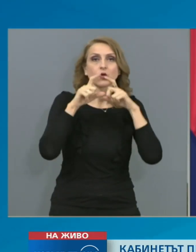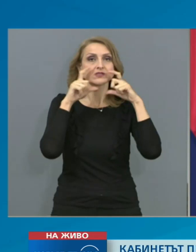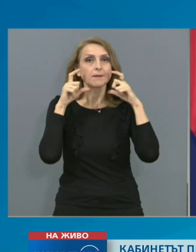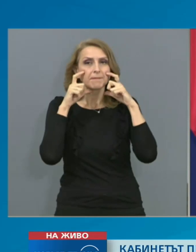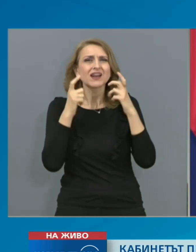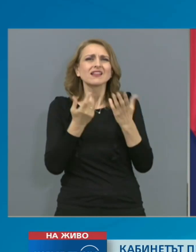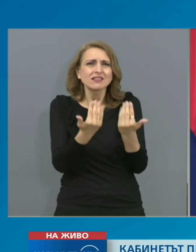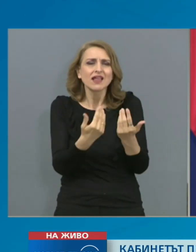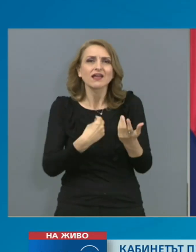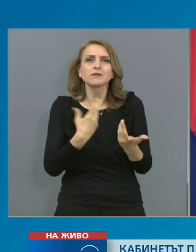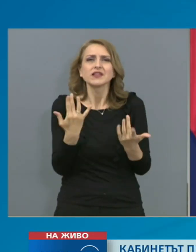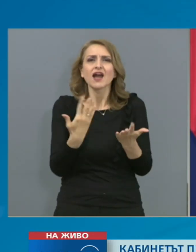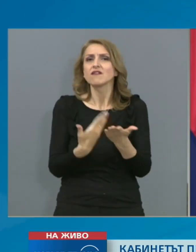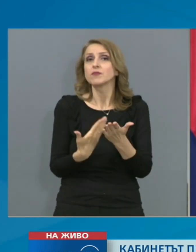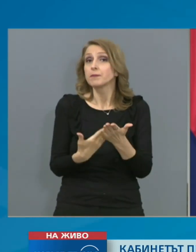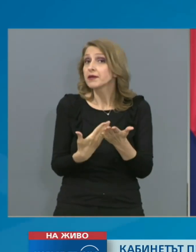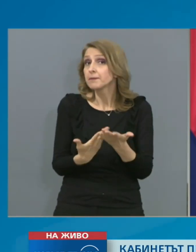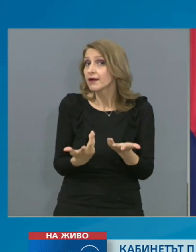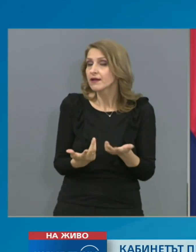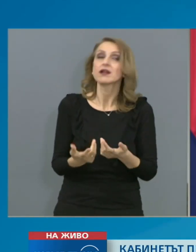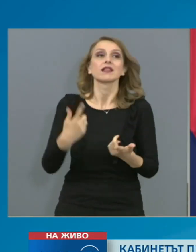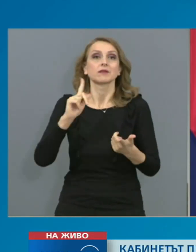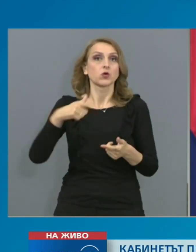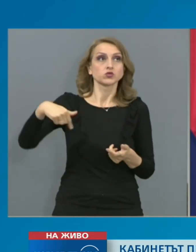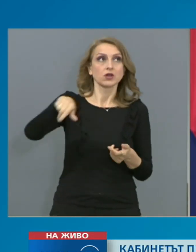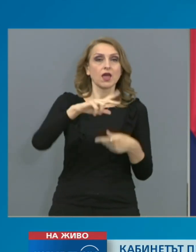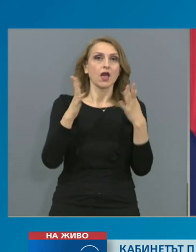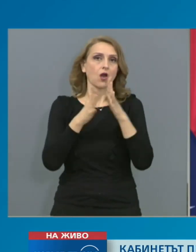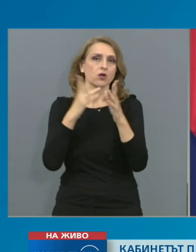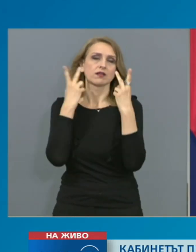дайте ни пример как ще действа, така че и хората да разберат.